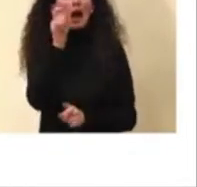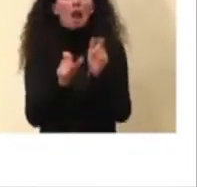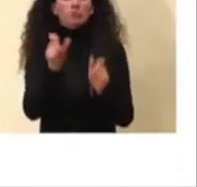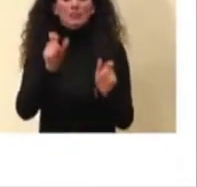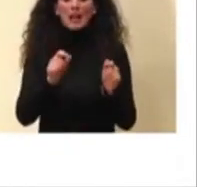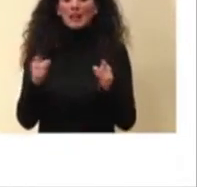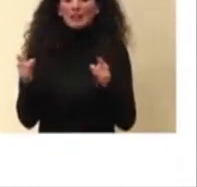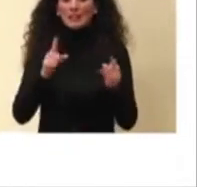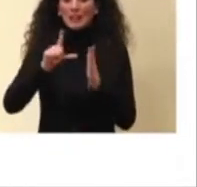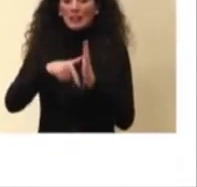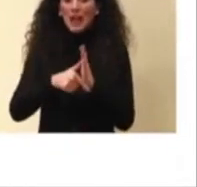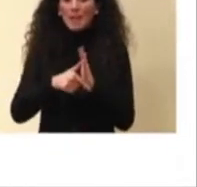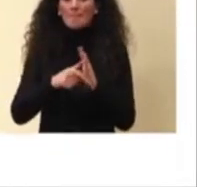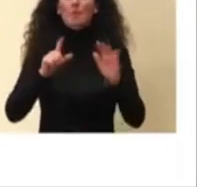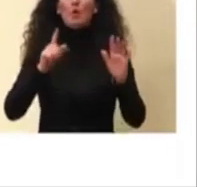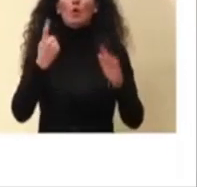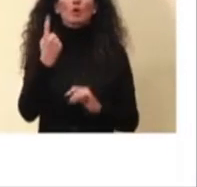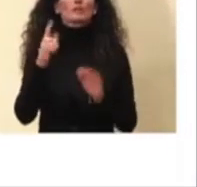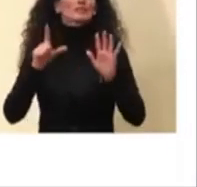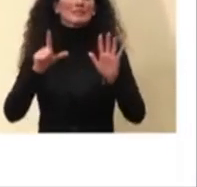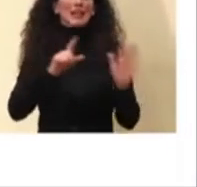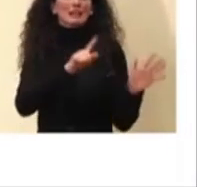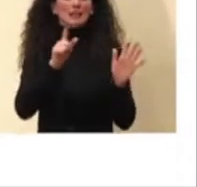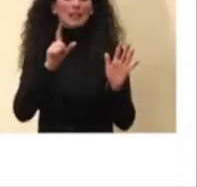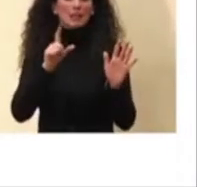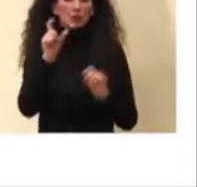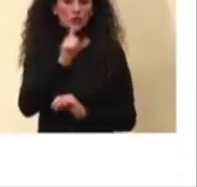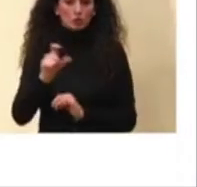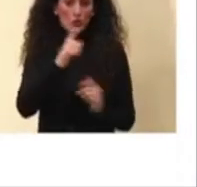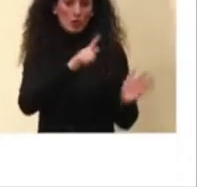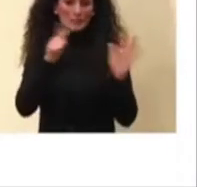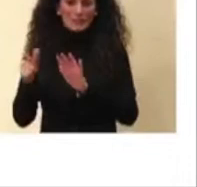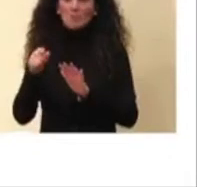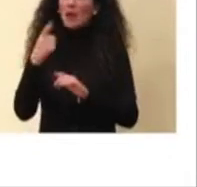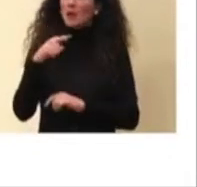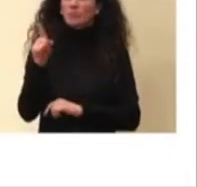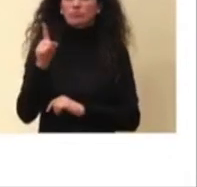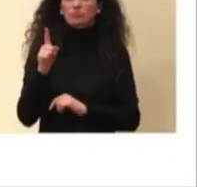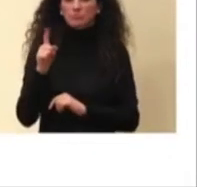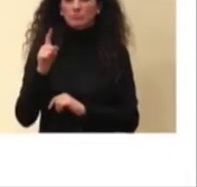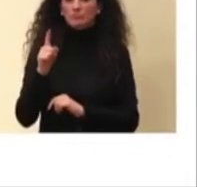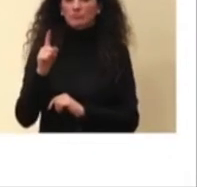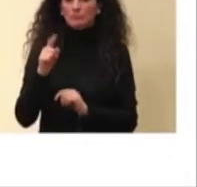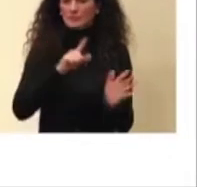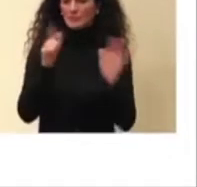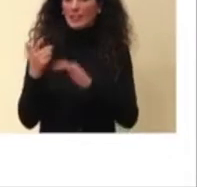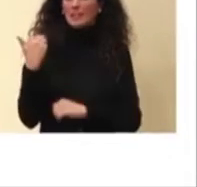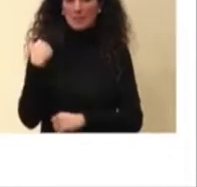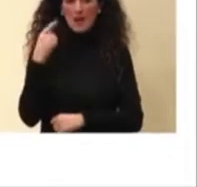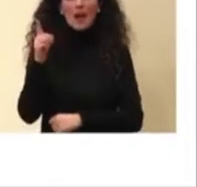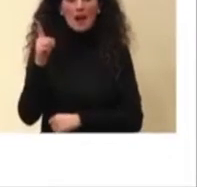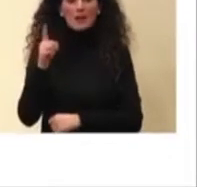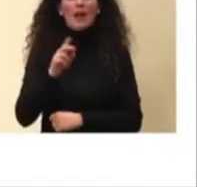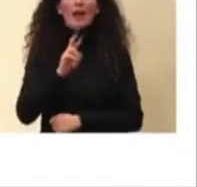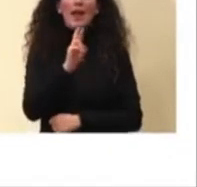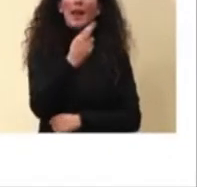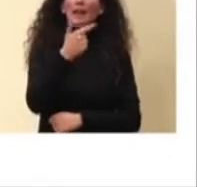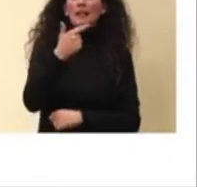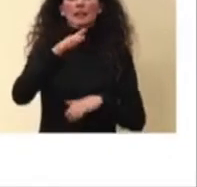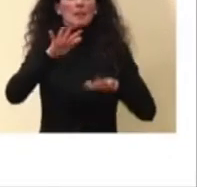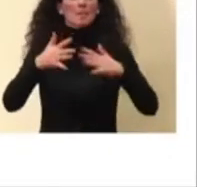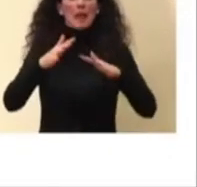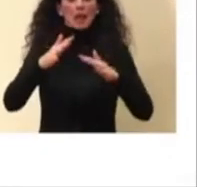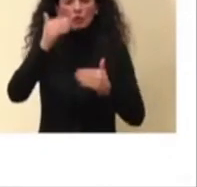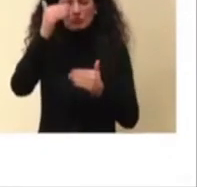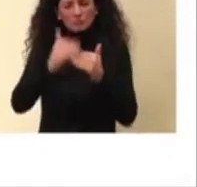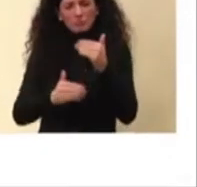giorni, questa settimana è 135 stimata, un RT medio che sfiora l'1 a 0